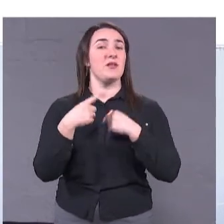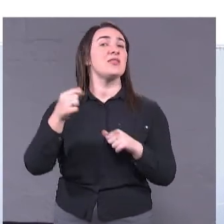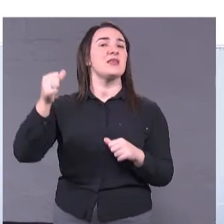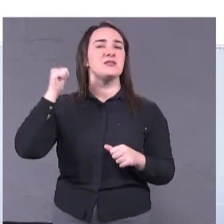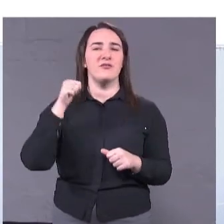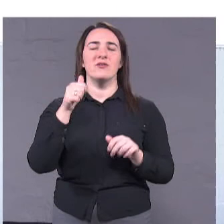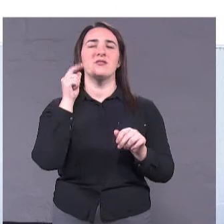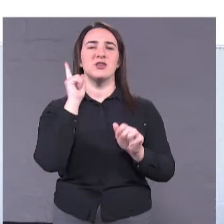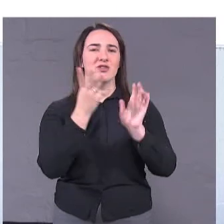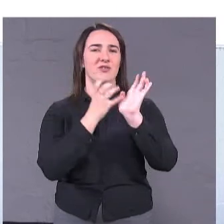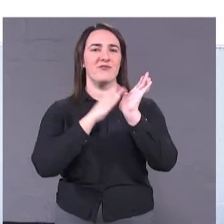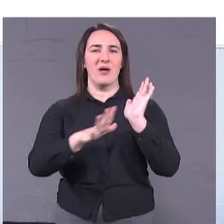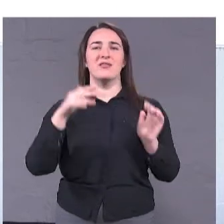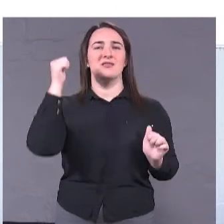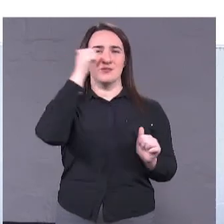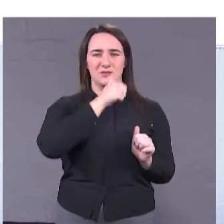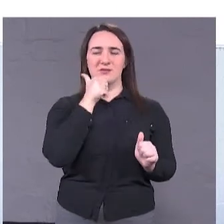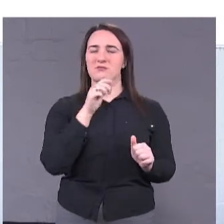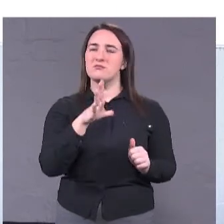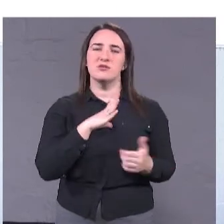-м году, в 90-х годах, коли було дуже сложно,